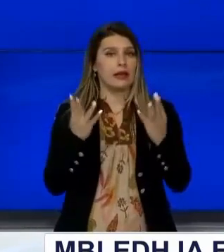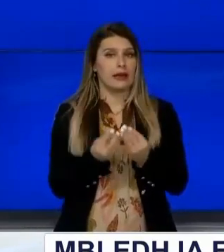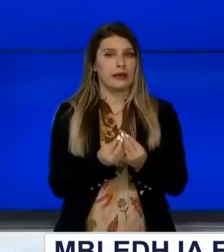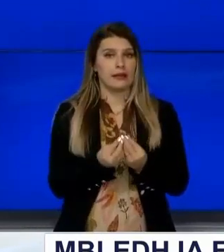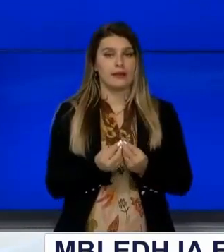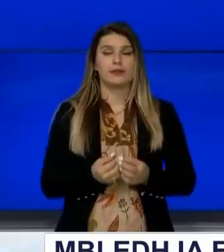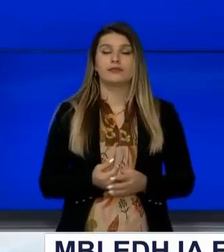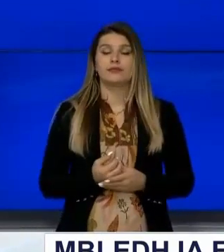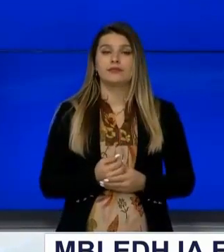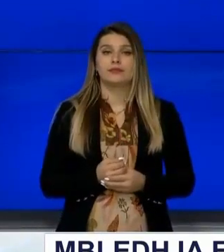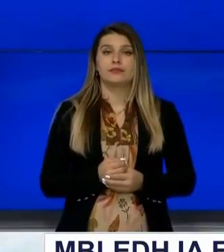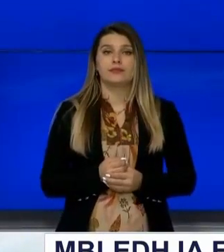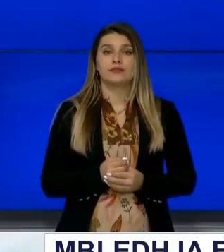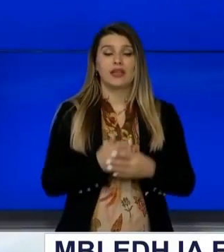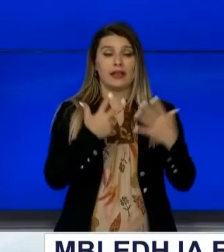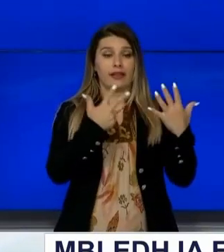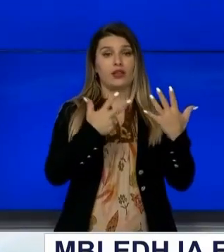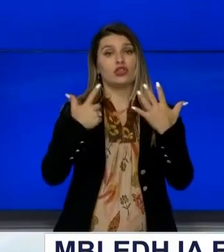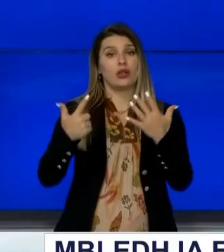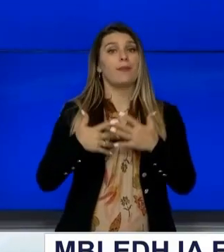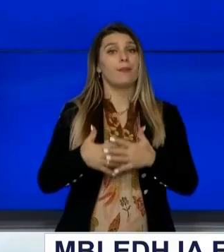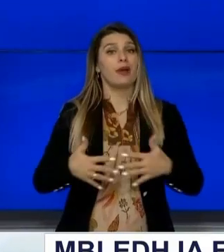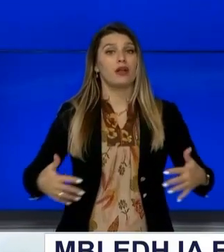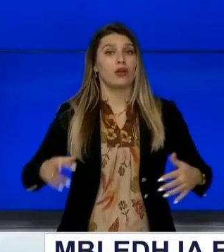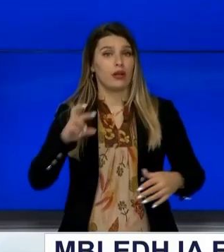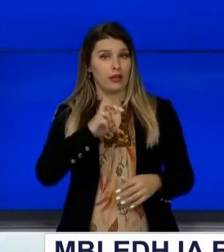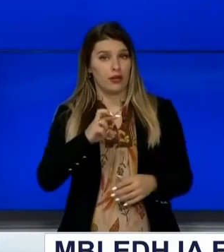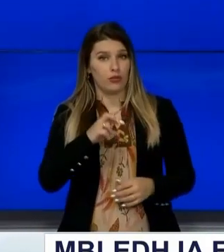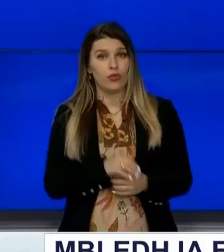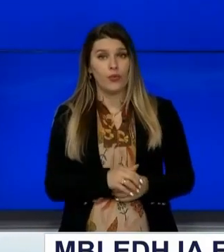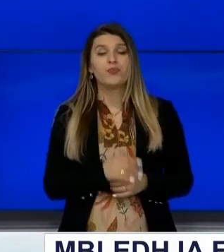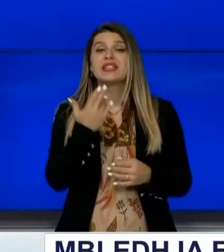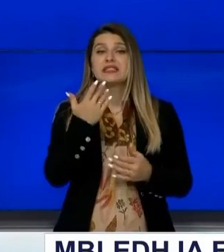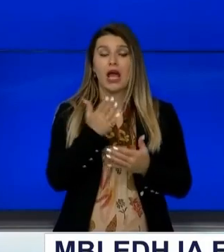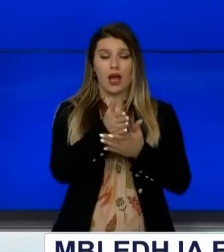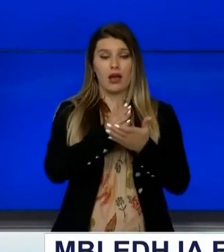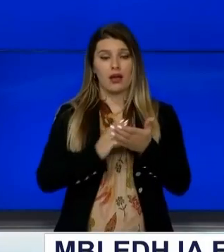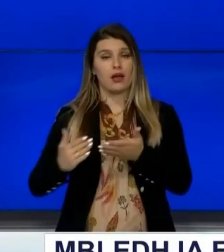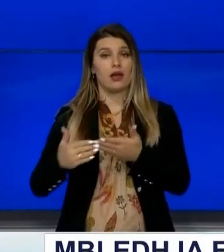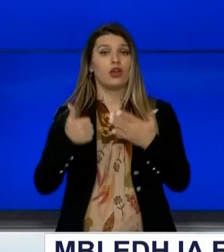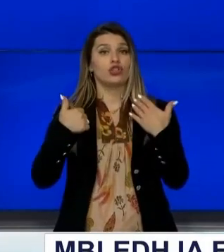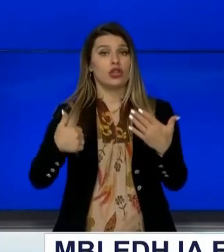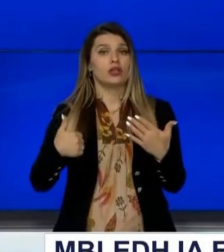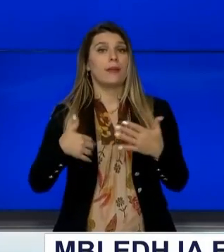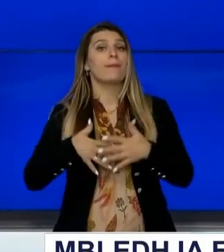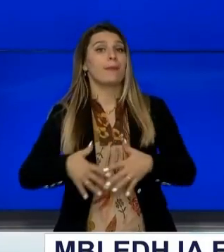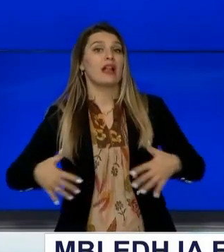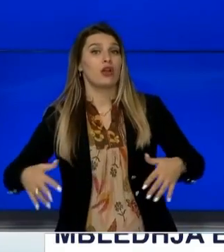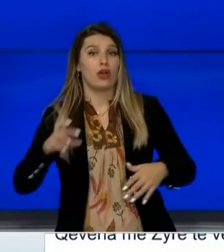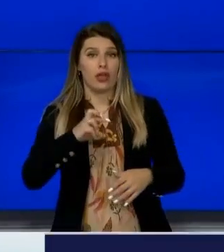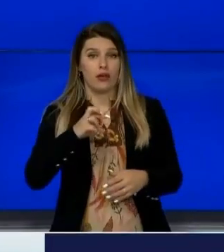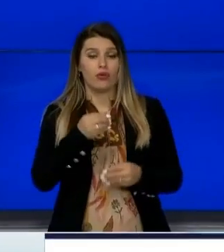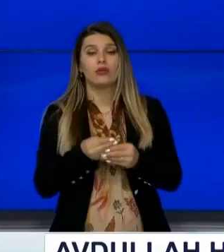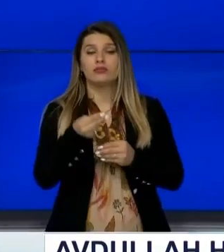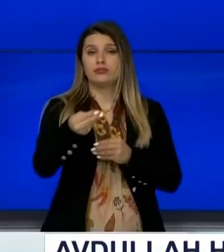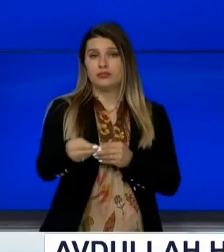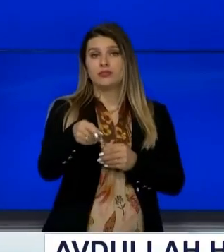Nga 87 milion euro, gjartjet milion euro do të mbështetën bizneset